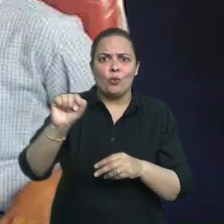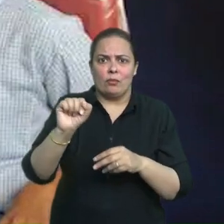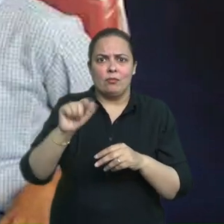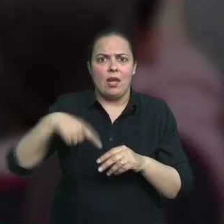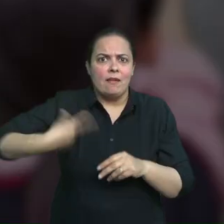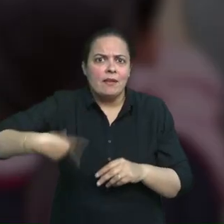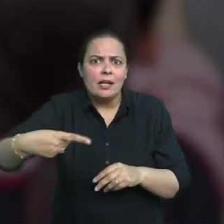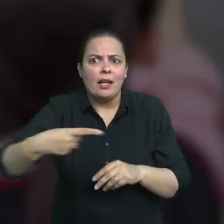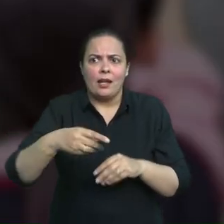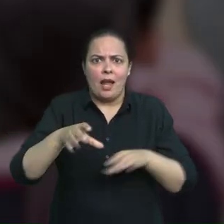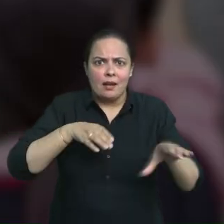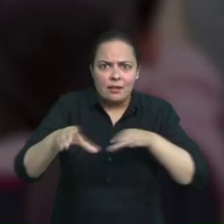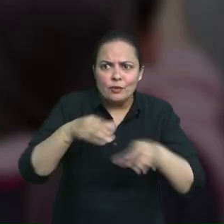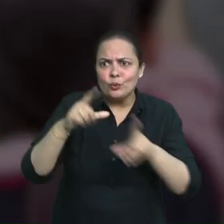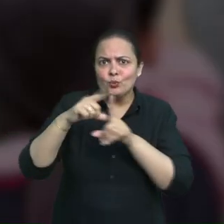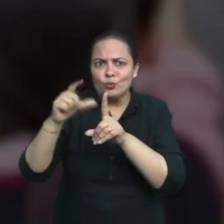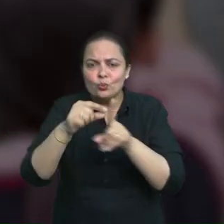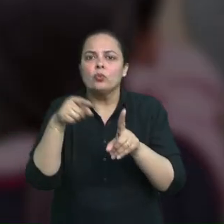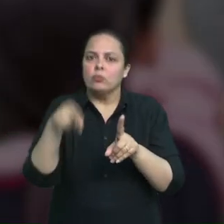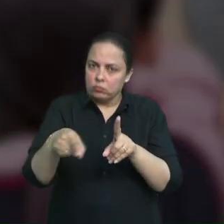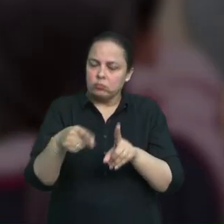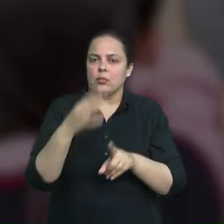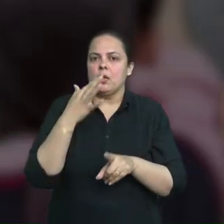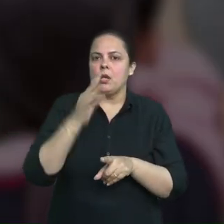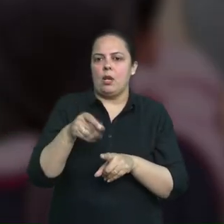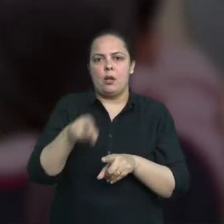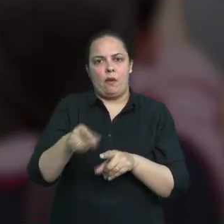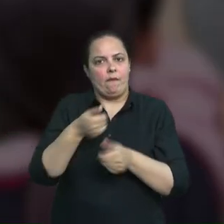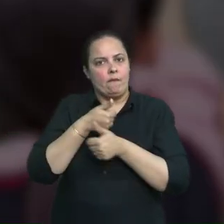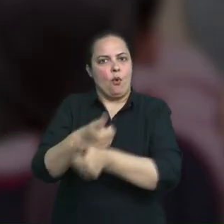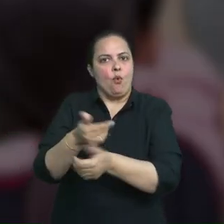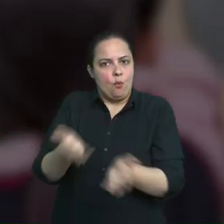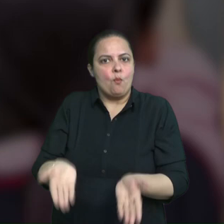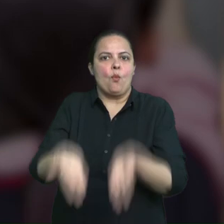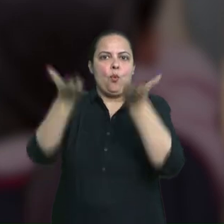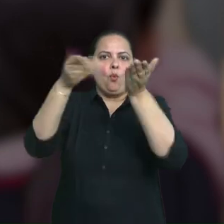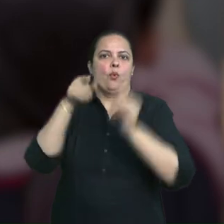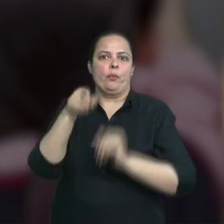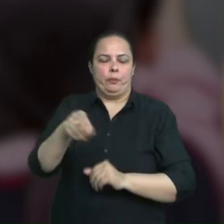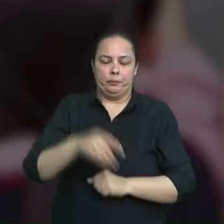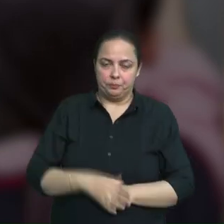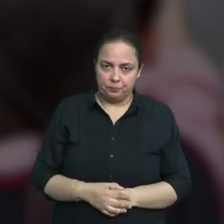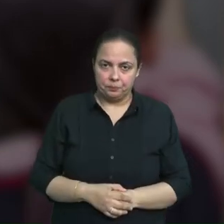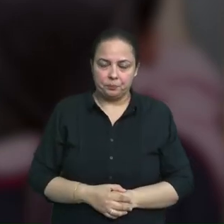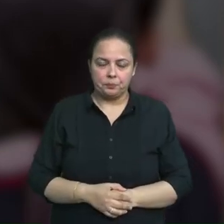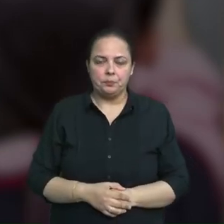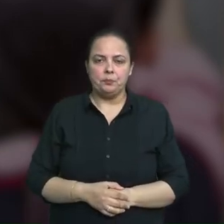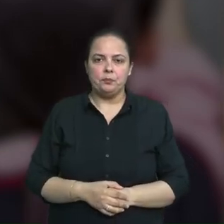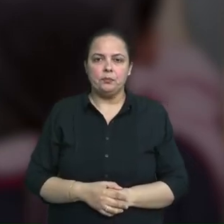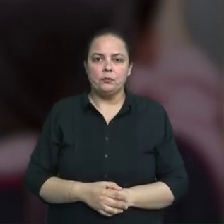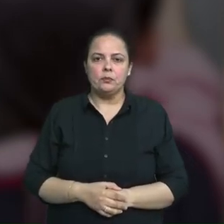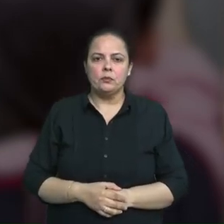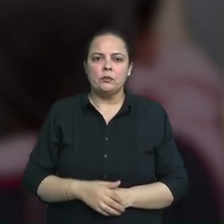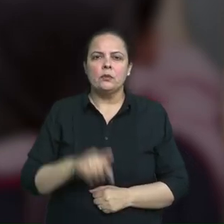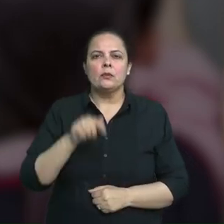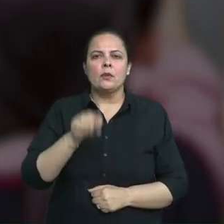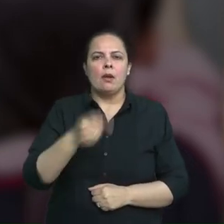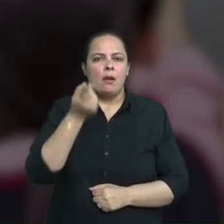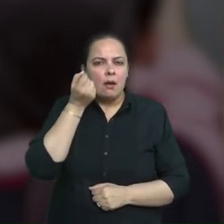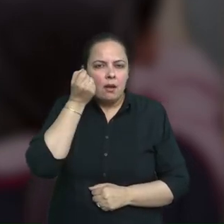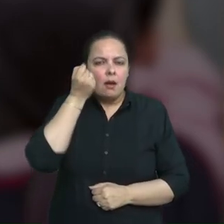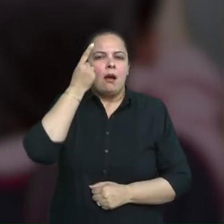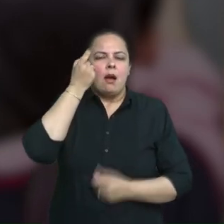राष्ट्रे पाठे चर्या की रूप रेखा 2023 के अनुसार कक्षा 3 से 5 में भाशा,